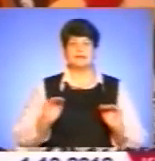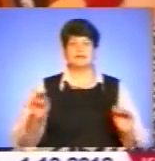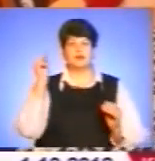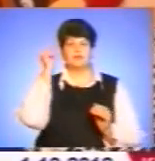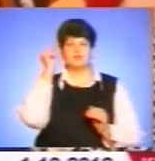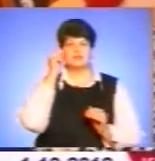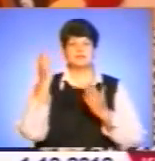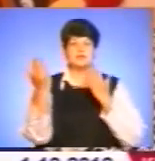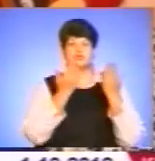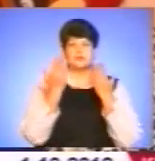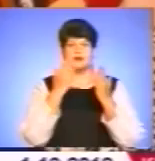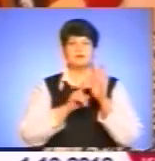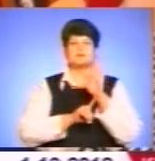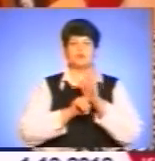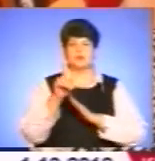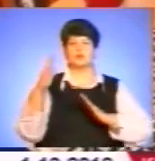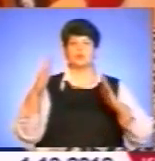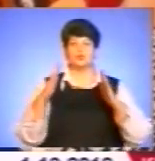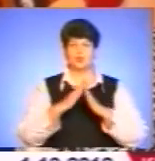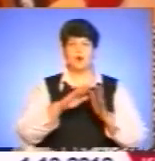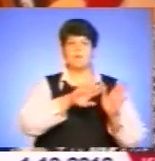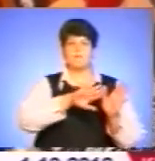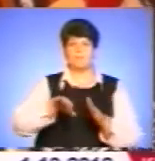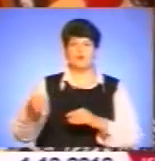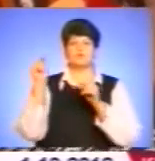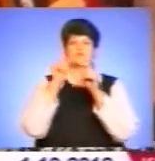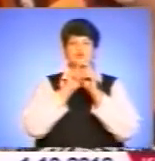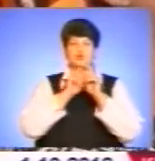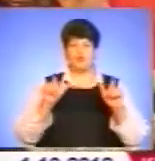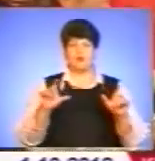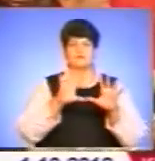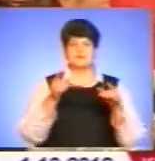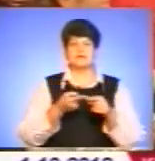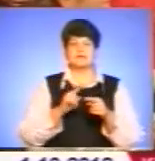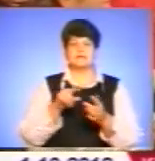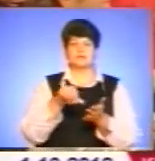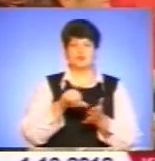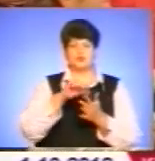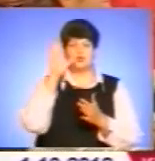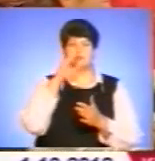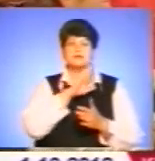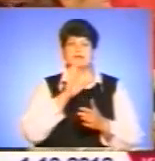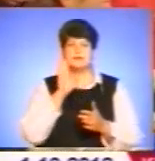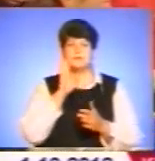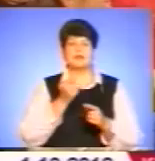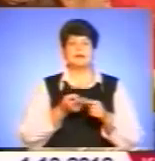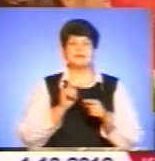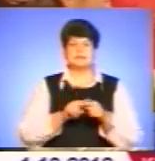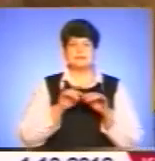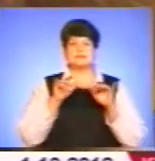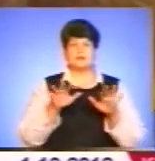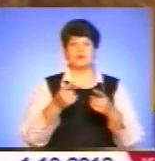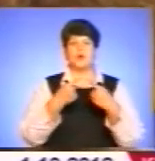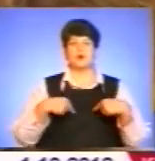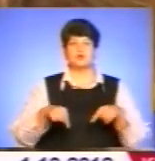спочатку вдома, потім в школі, але все відбувається за участі батьків. Такі заходи в обласній бібліотеці для дітей організовують